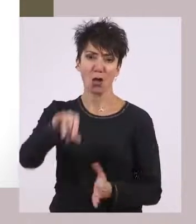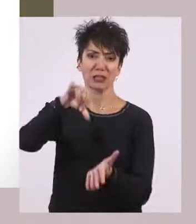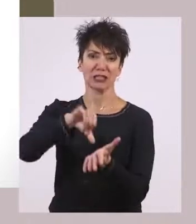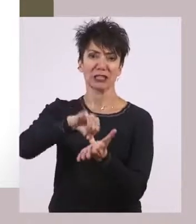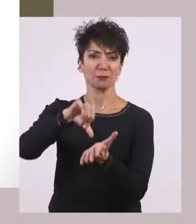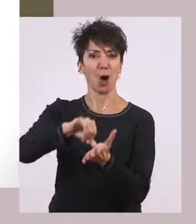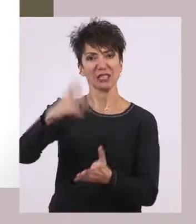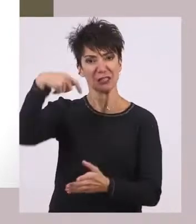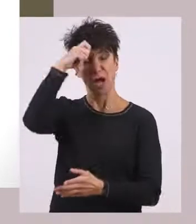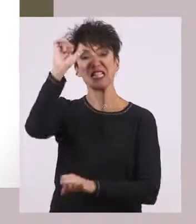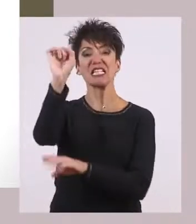εκπαίδευση ήταν.